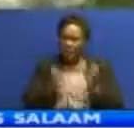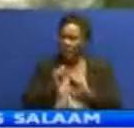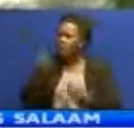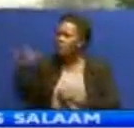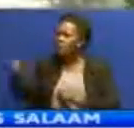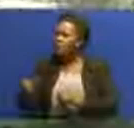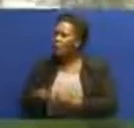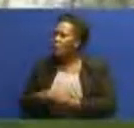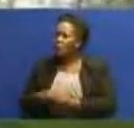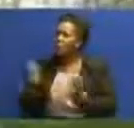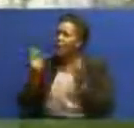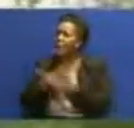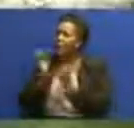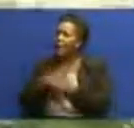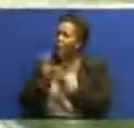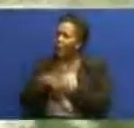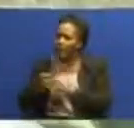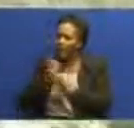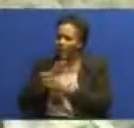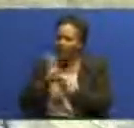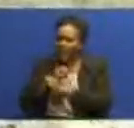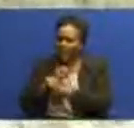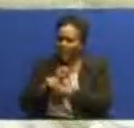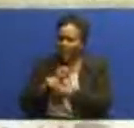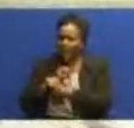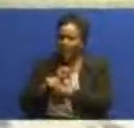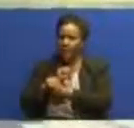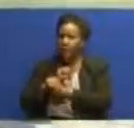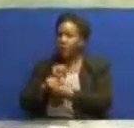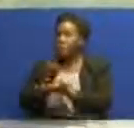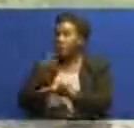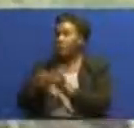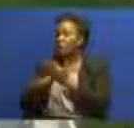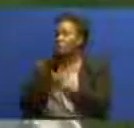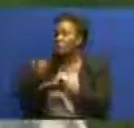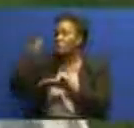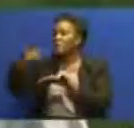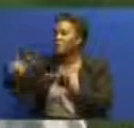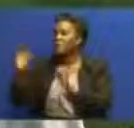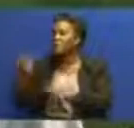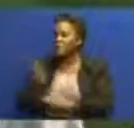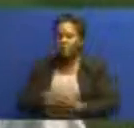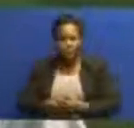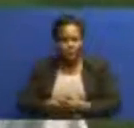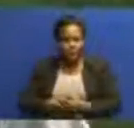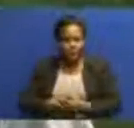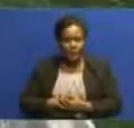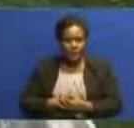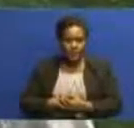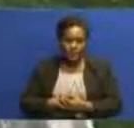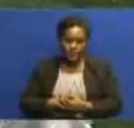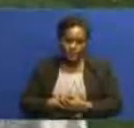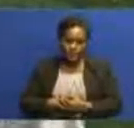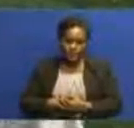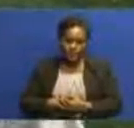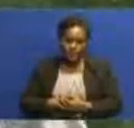fidia na kuzuhiliwa kuendeleza makazi na meneo yao katika eneo hilo mbali kutuwa magizo kwa mba tufungu